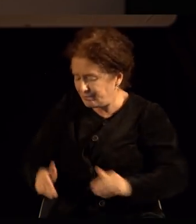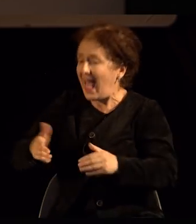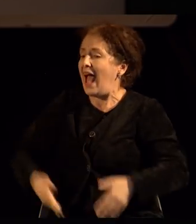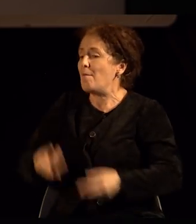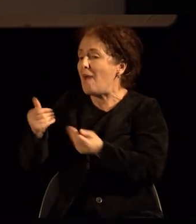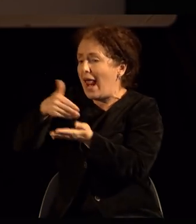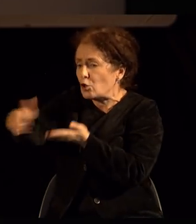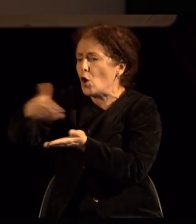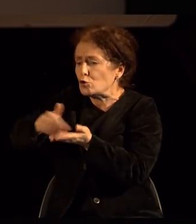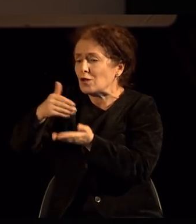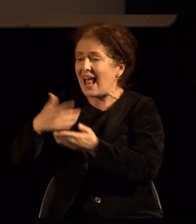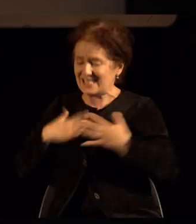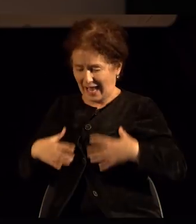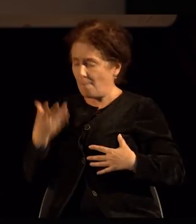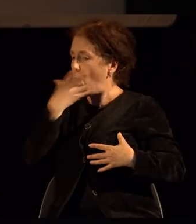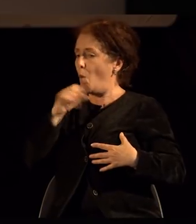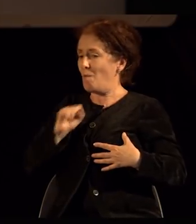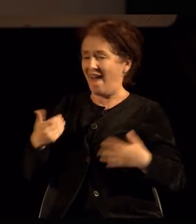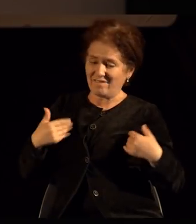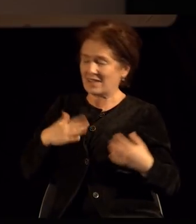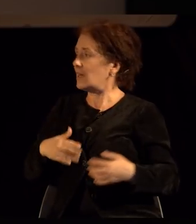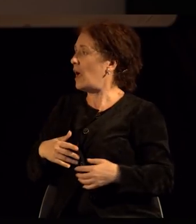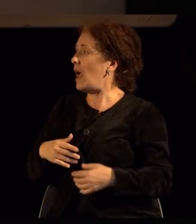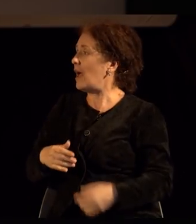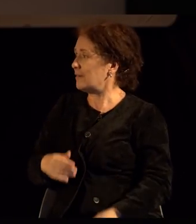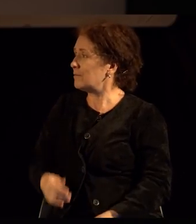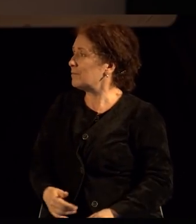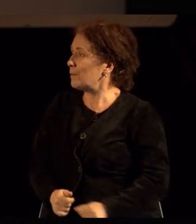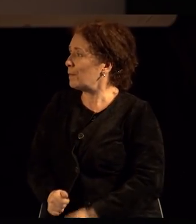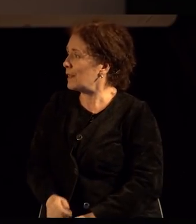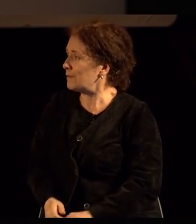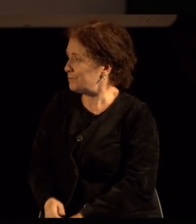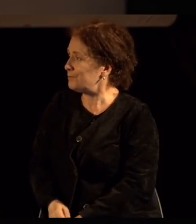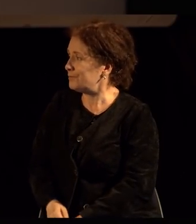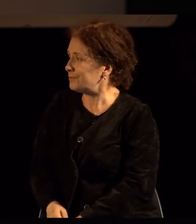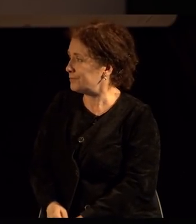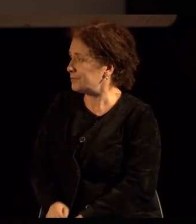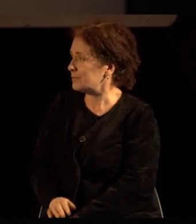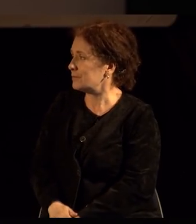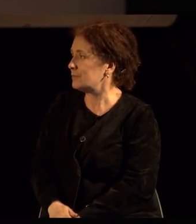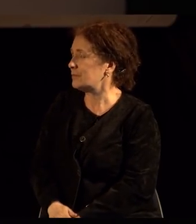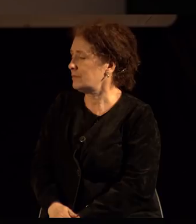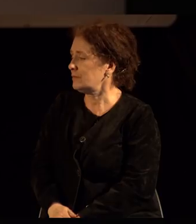пет минути и по молку ама со јано морам да живем цело време дур сум жива